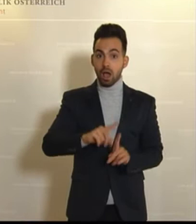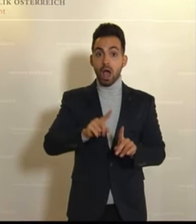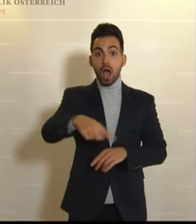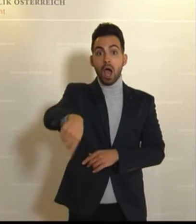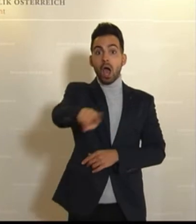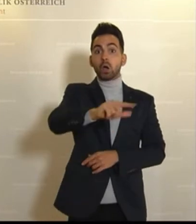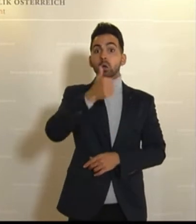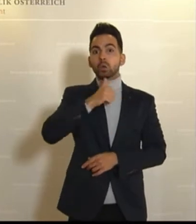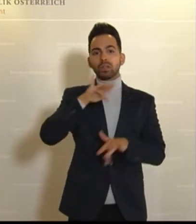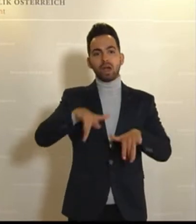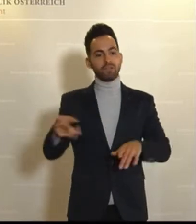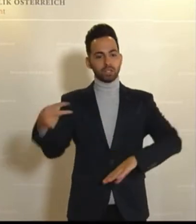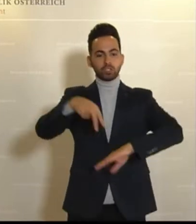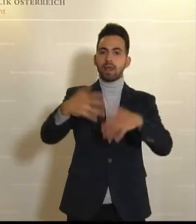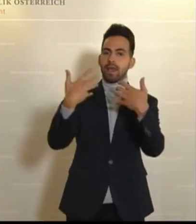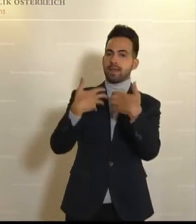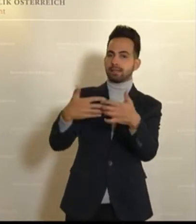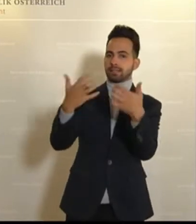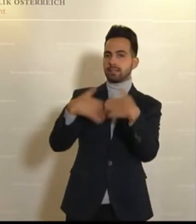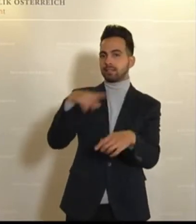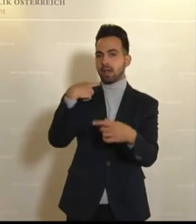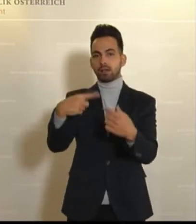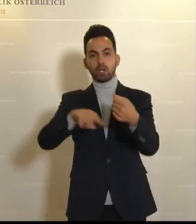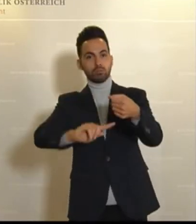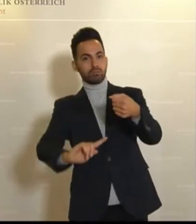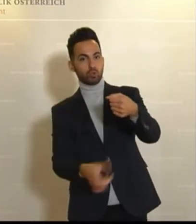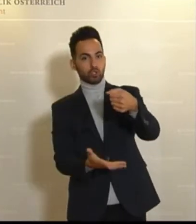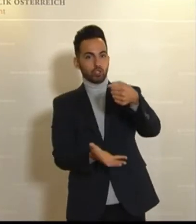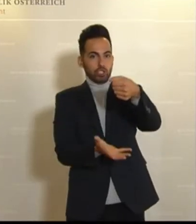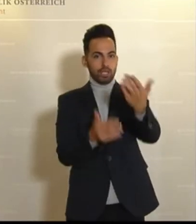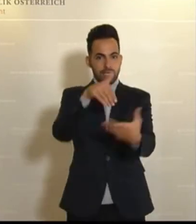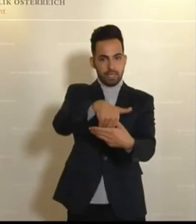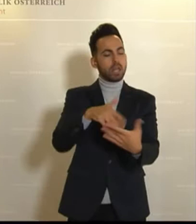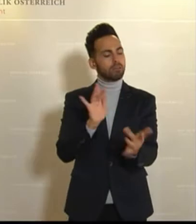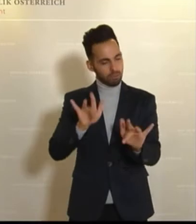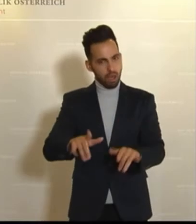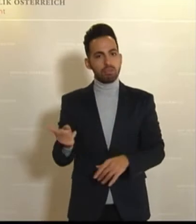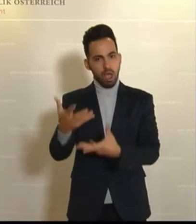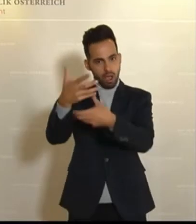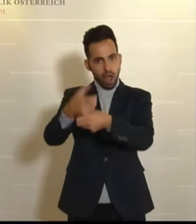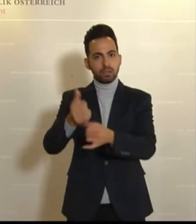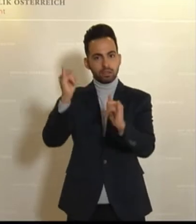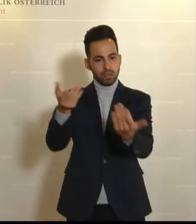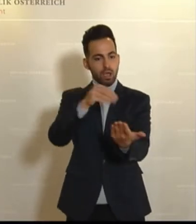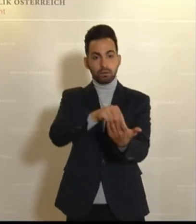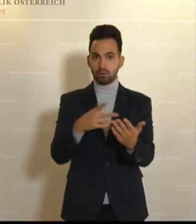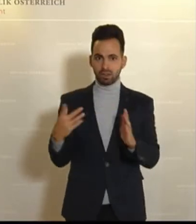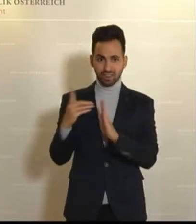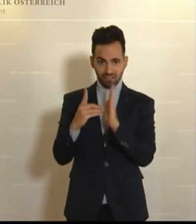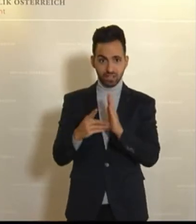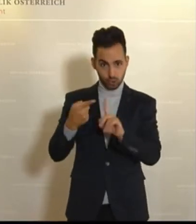Grünen versuchen, uns zu erzählen, ist, dass dieses Budget jetzt ein wahnsinnig nachhaltiges Budget ist. Entsprechende Definition,